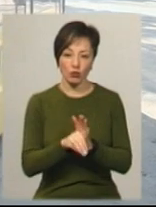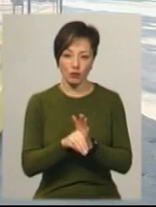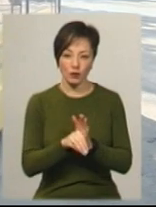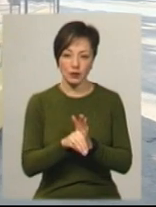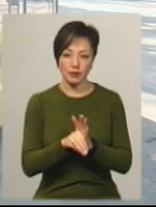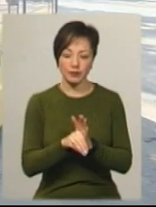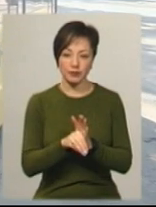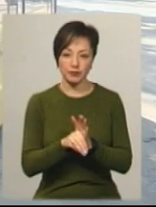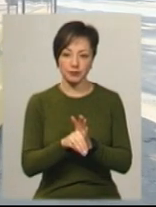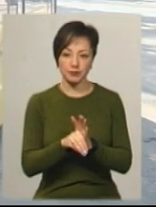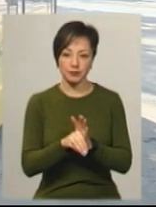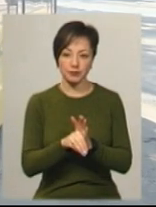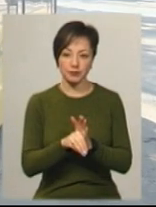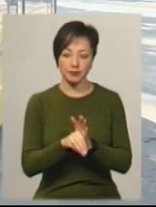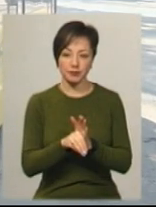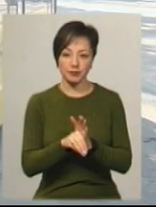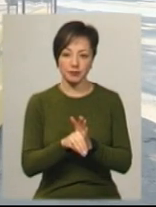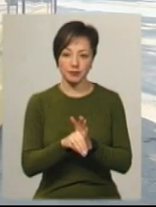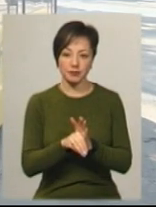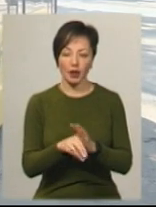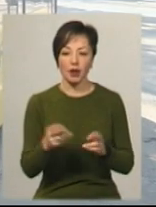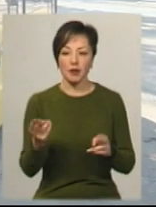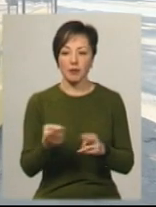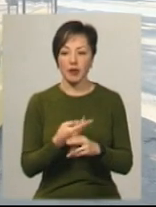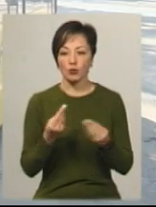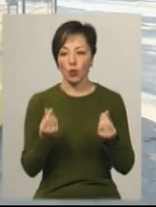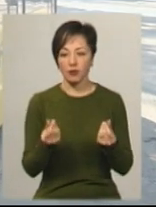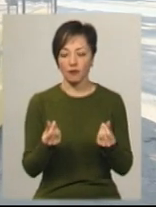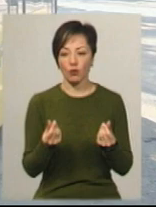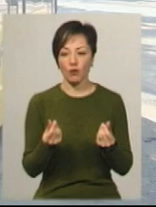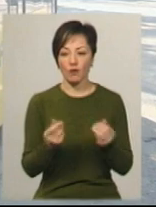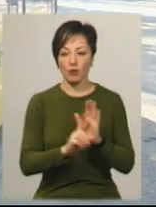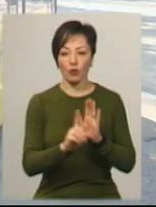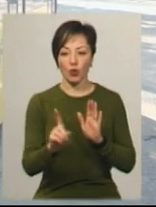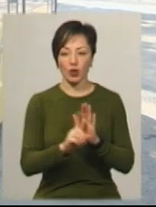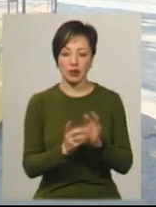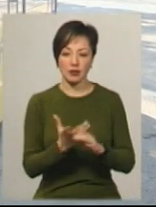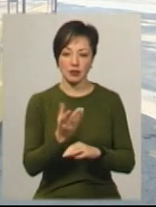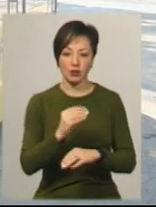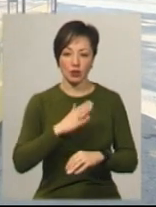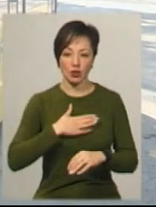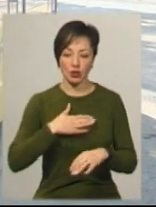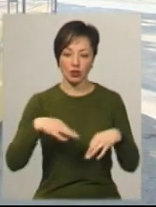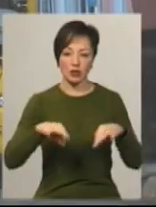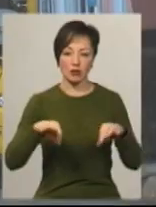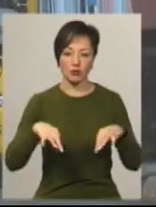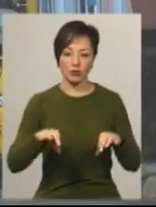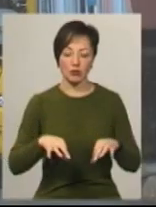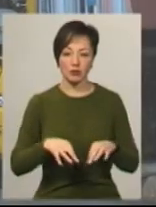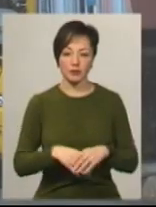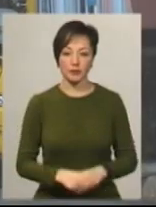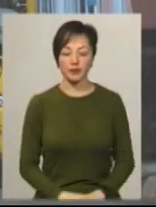безготівкова проїзд на наших транспортних засобах.